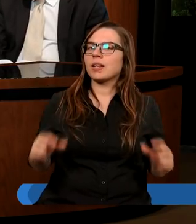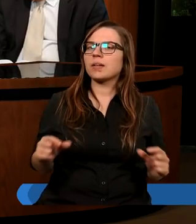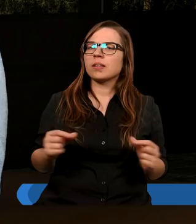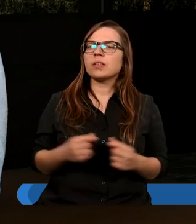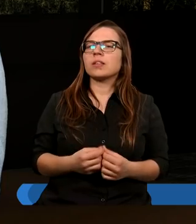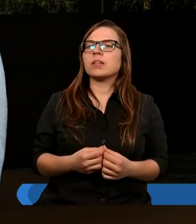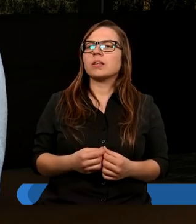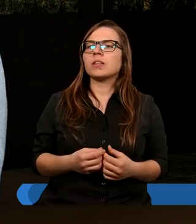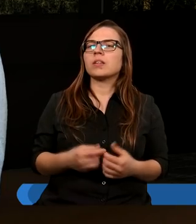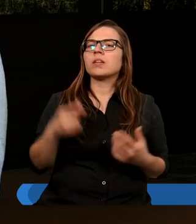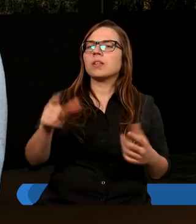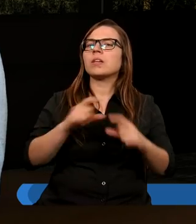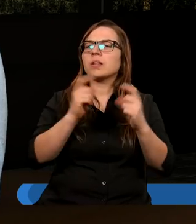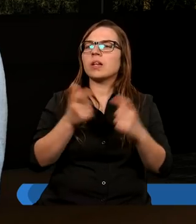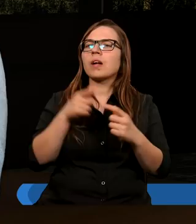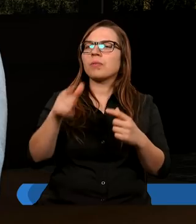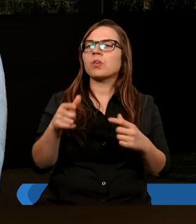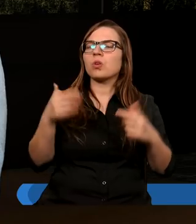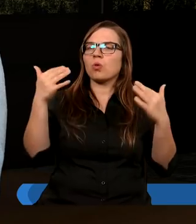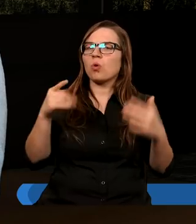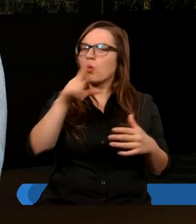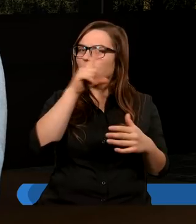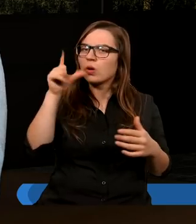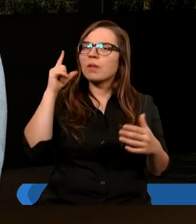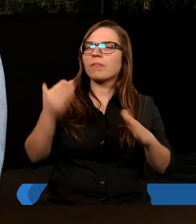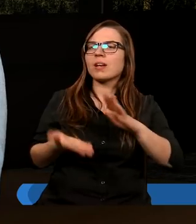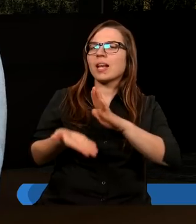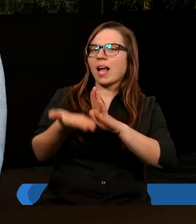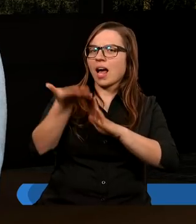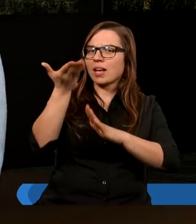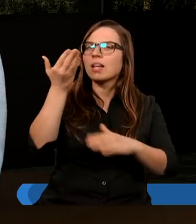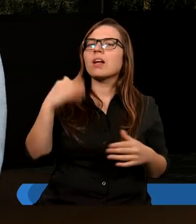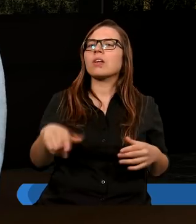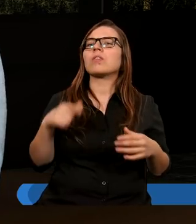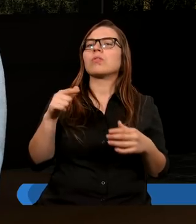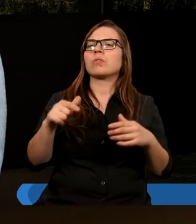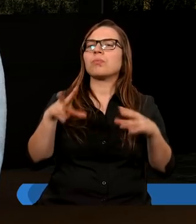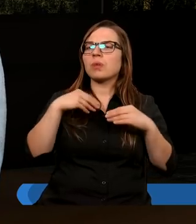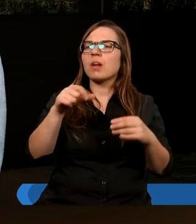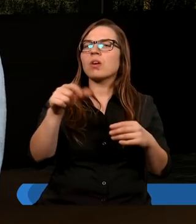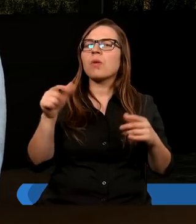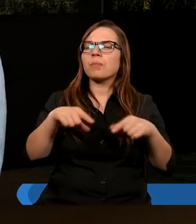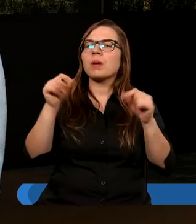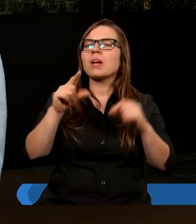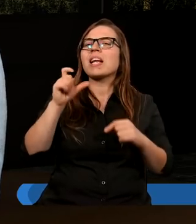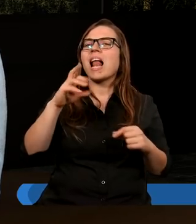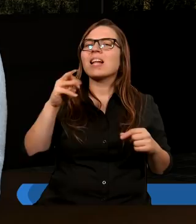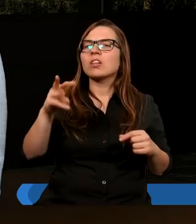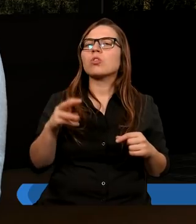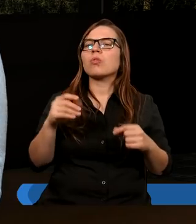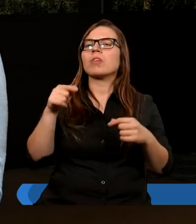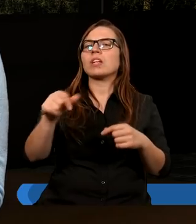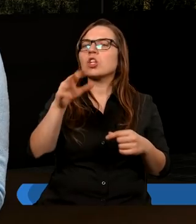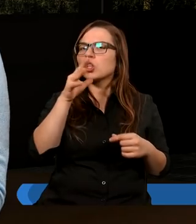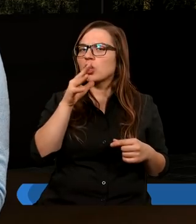proszę. W owym czasie, gdy liczba uczniów wzrastała, wszczęło się szemranie helenistów przeciw